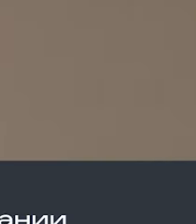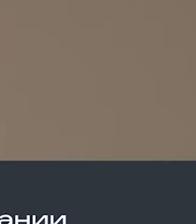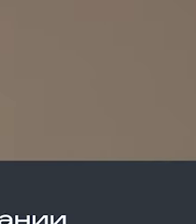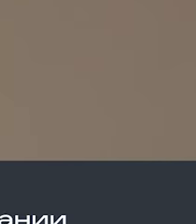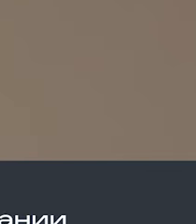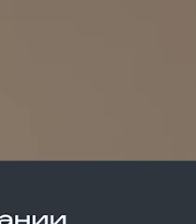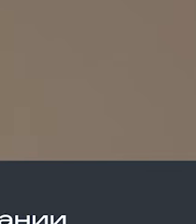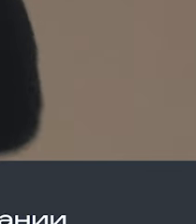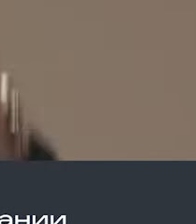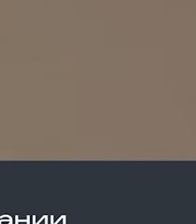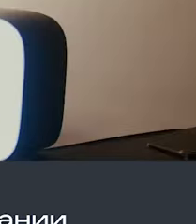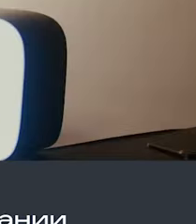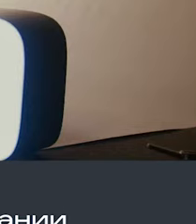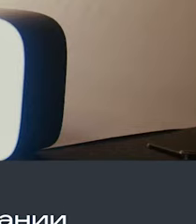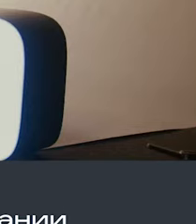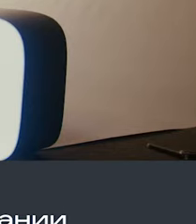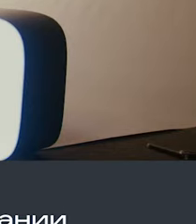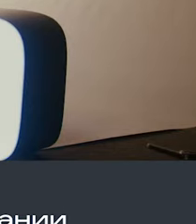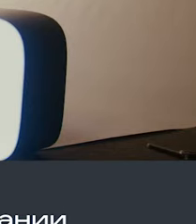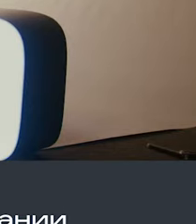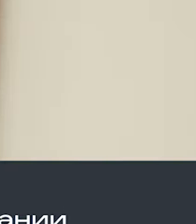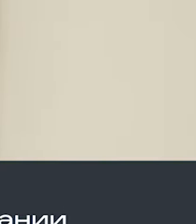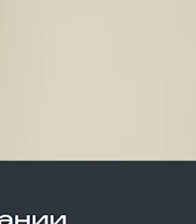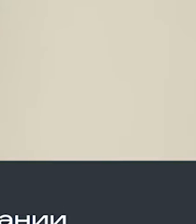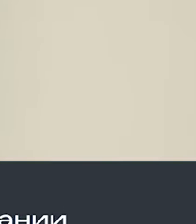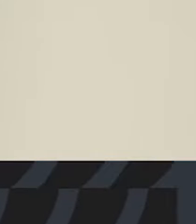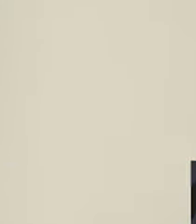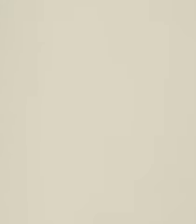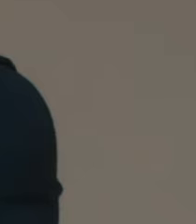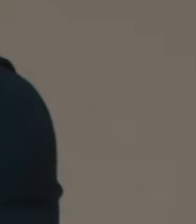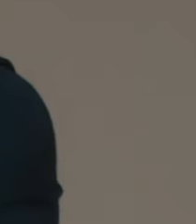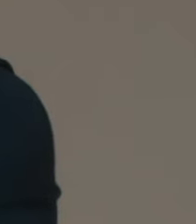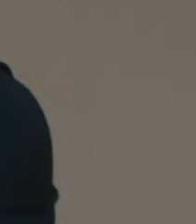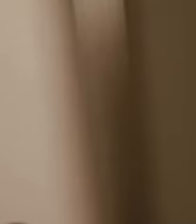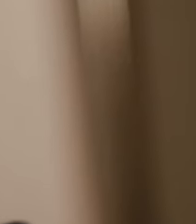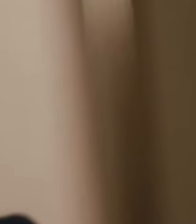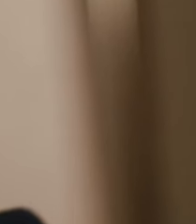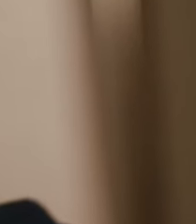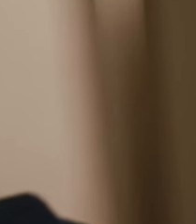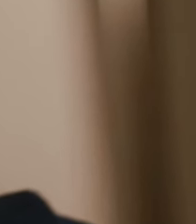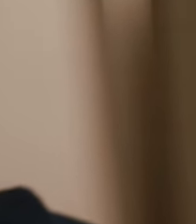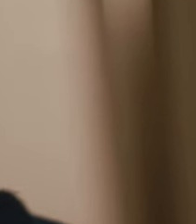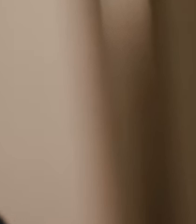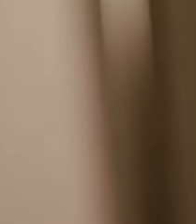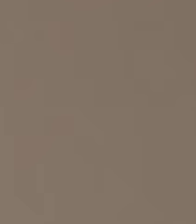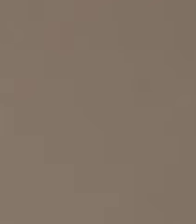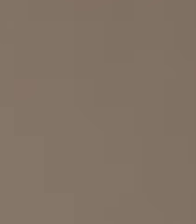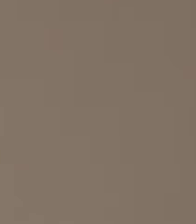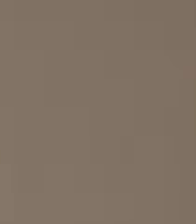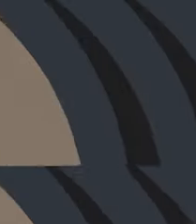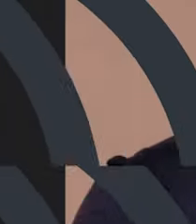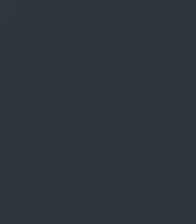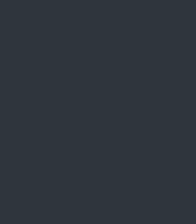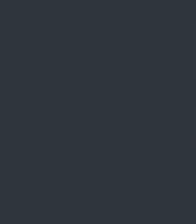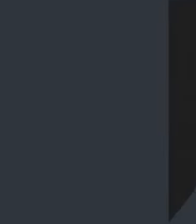уже осознали, и теперь главное соответствовать. Ну, безопасники разные бывают. Пытаюсь формулировать. Надо сделать 25 приседаний, а потом